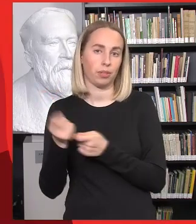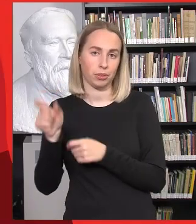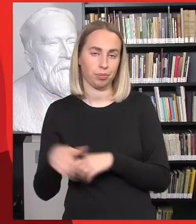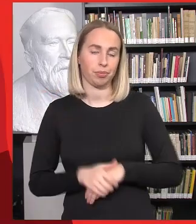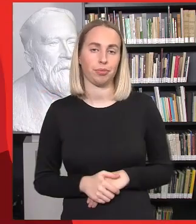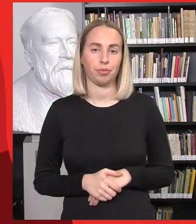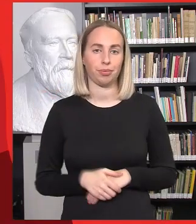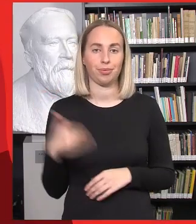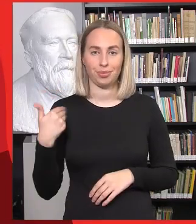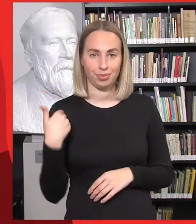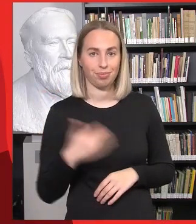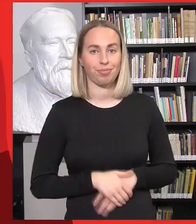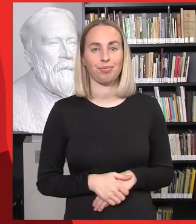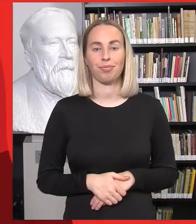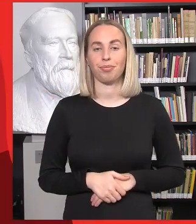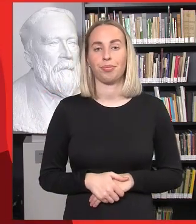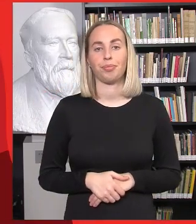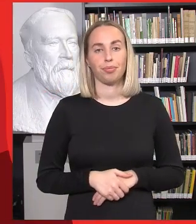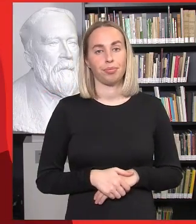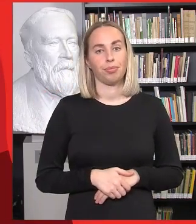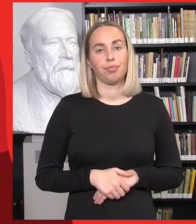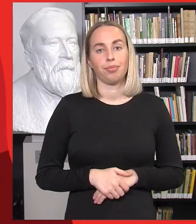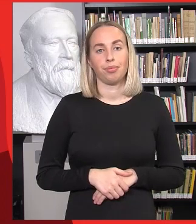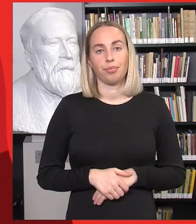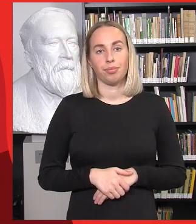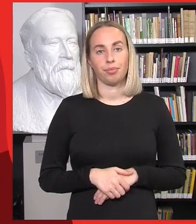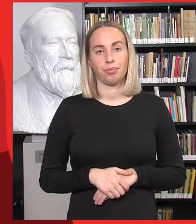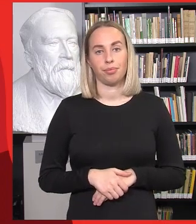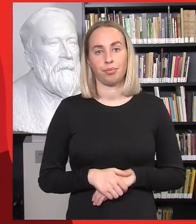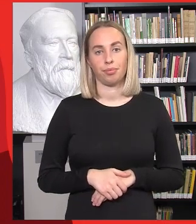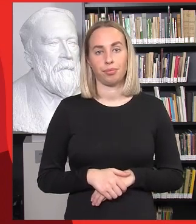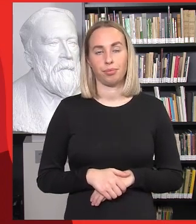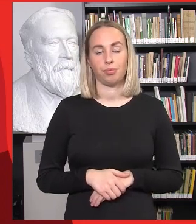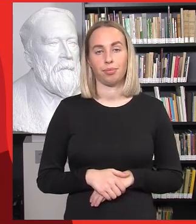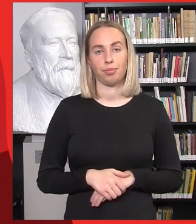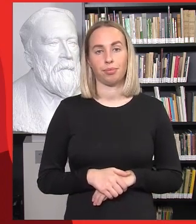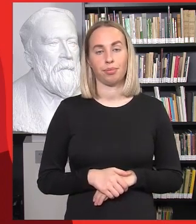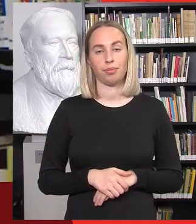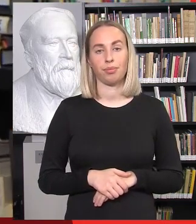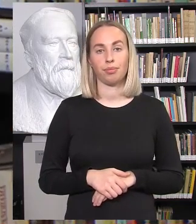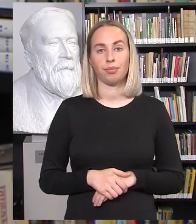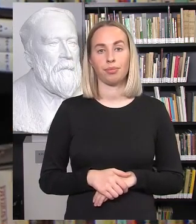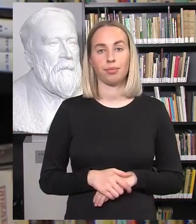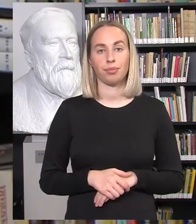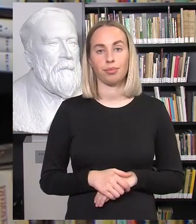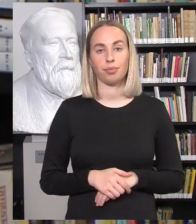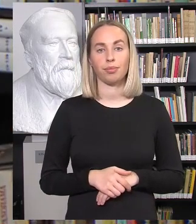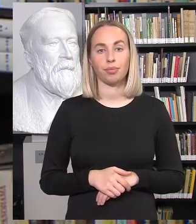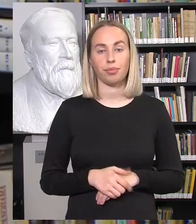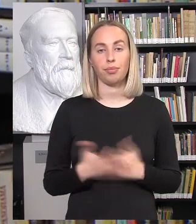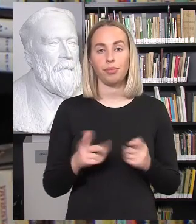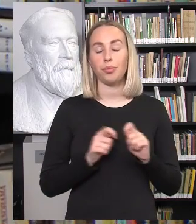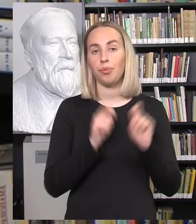Sveiki. Taigi, pradėsime nuo tokio